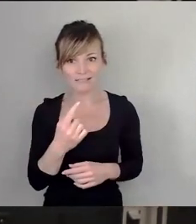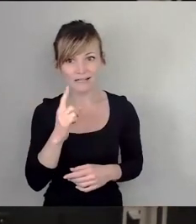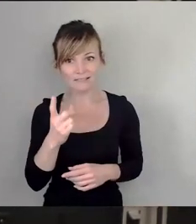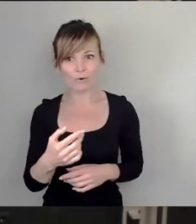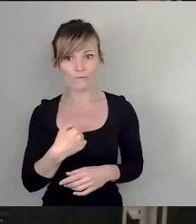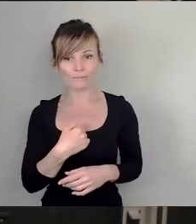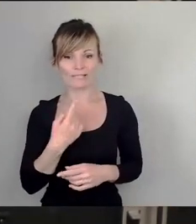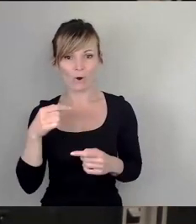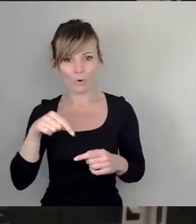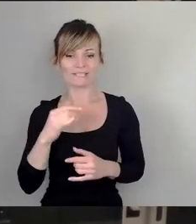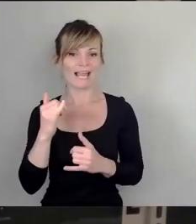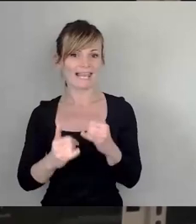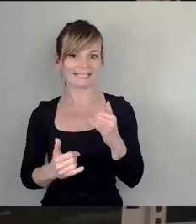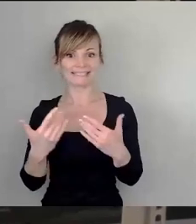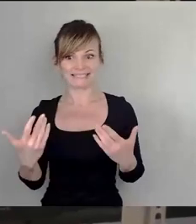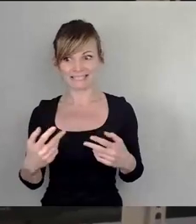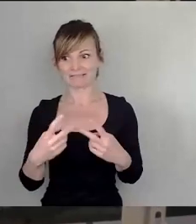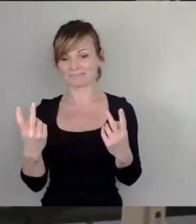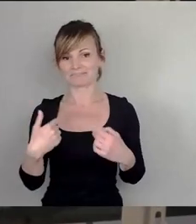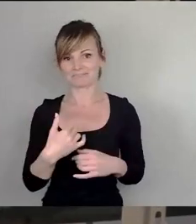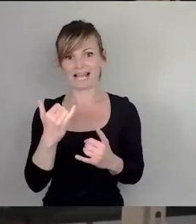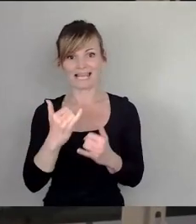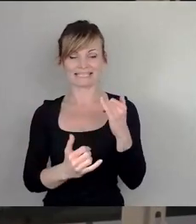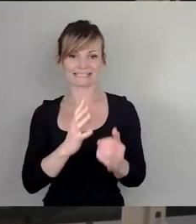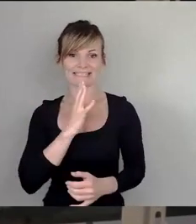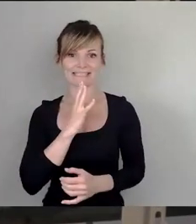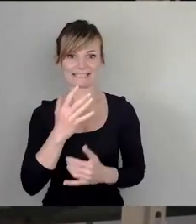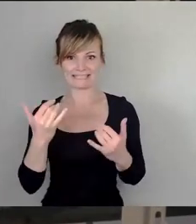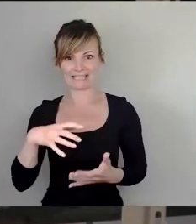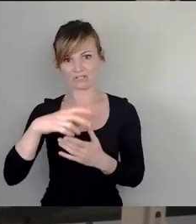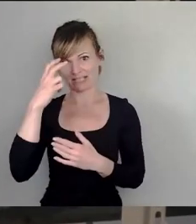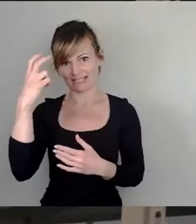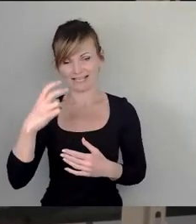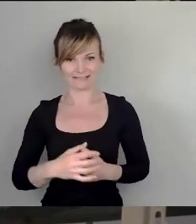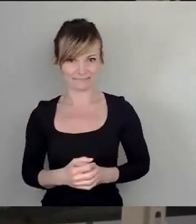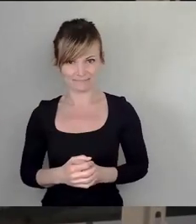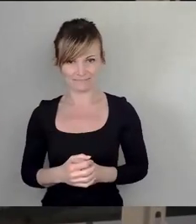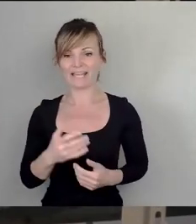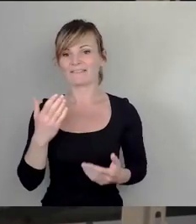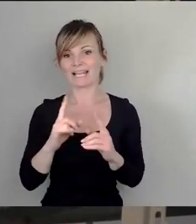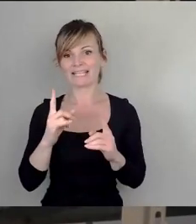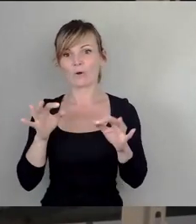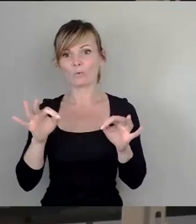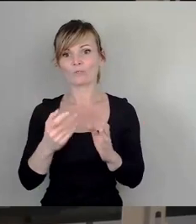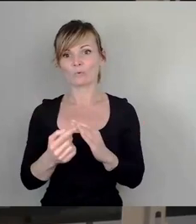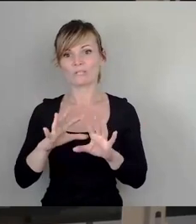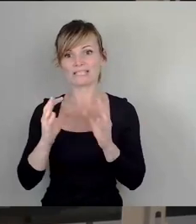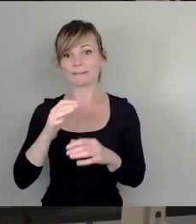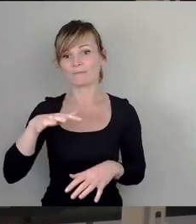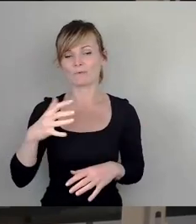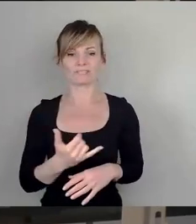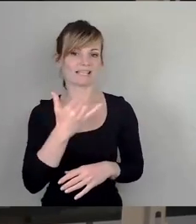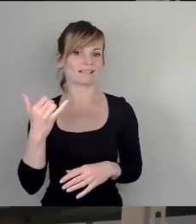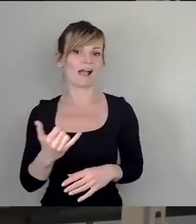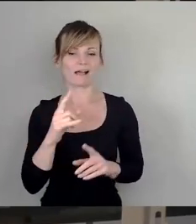heute offensichtlich die letzte Rede in diesem Stadtrat. Vielleicht ist es auch gut so, nach 15 Jahren dann